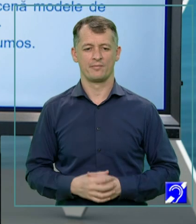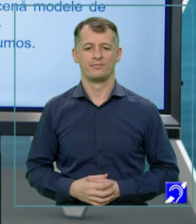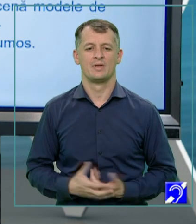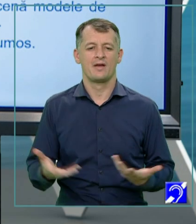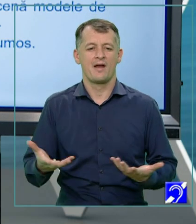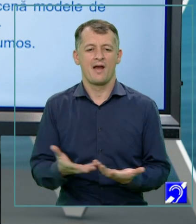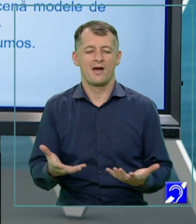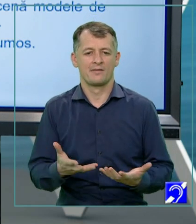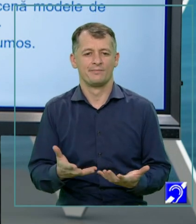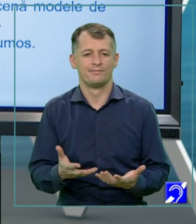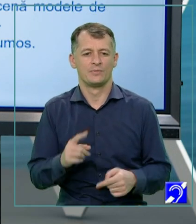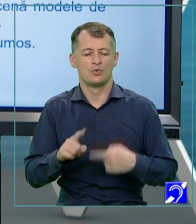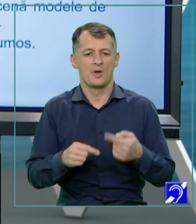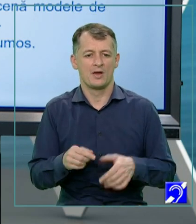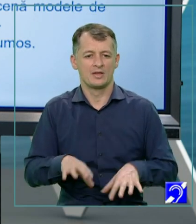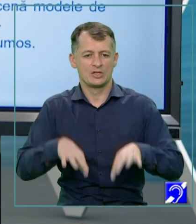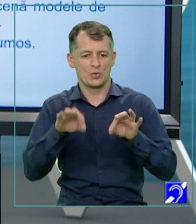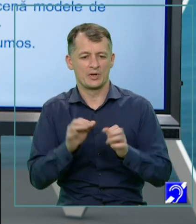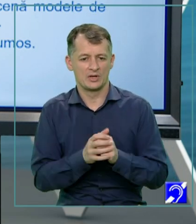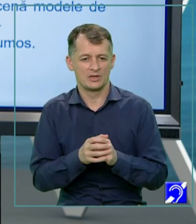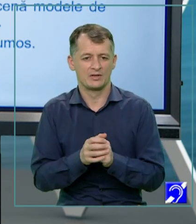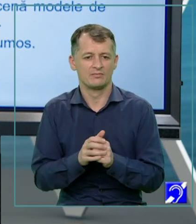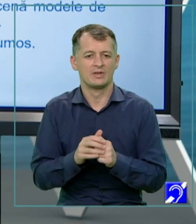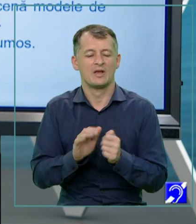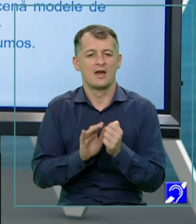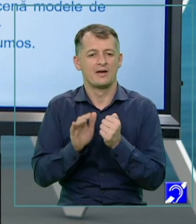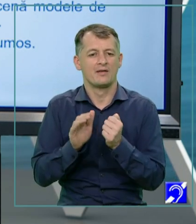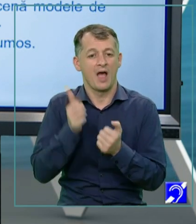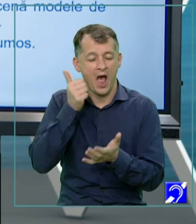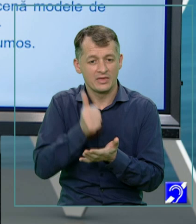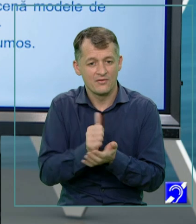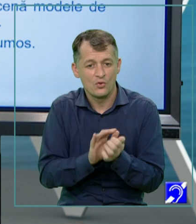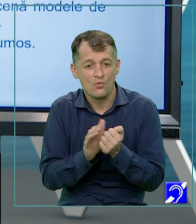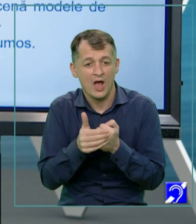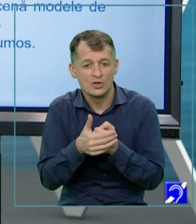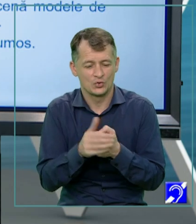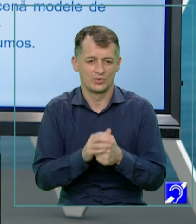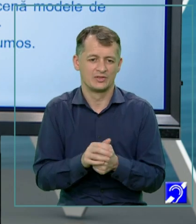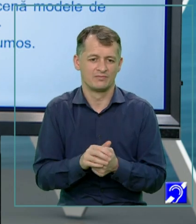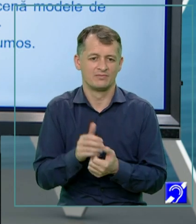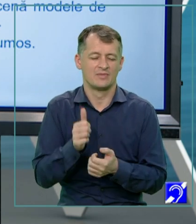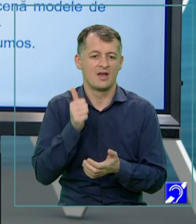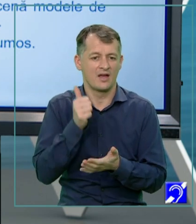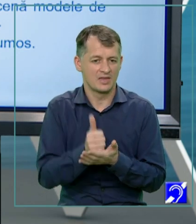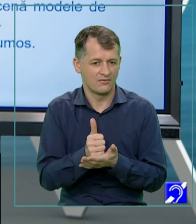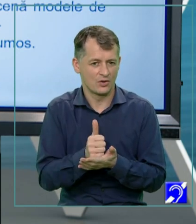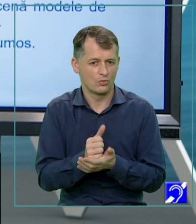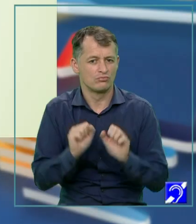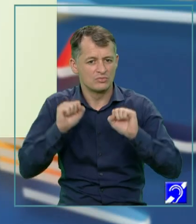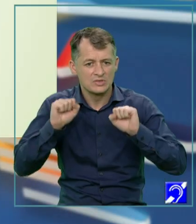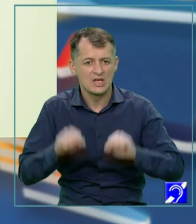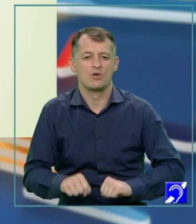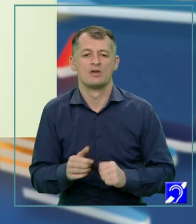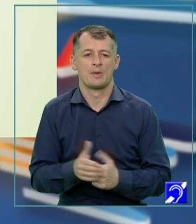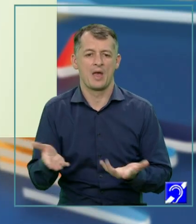descoperă adevăruri ascunse ale vieții, adevăruri generale, statornice, pe care noi,